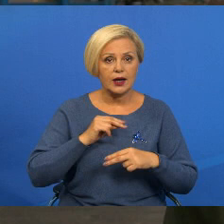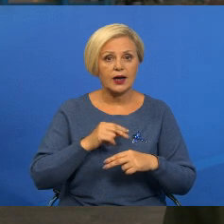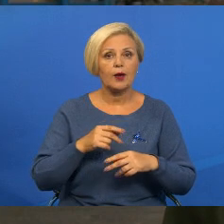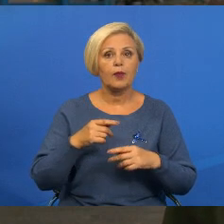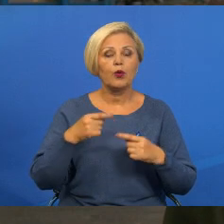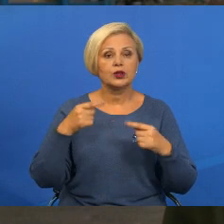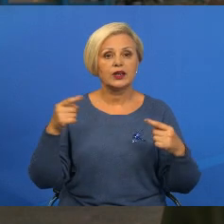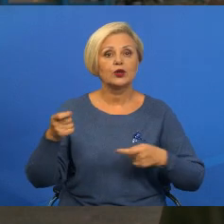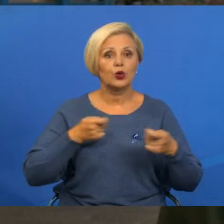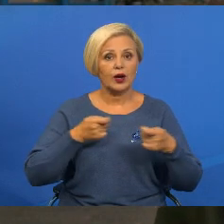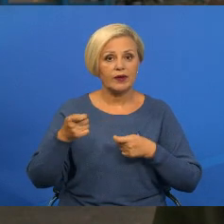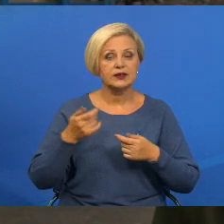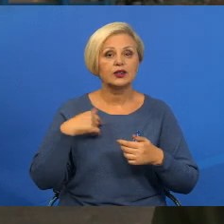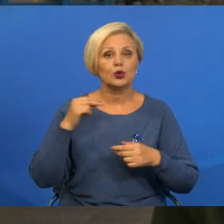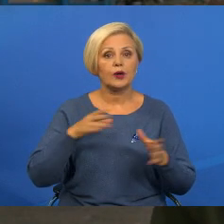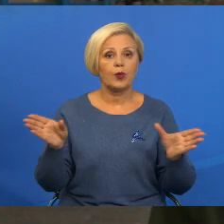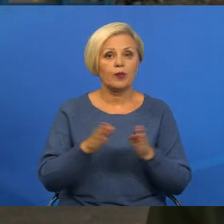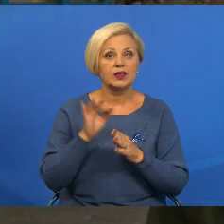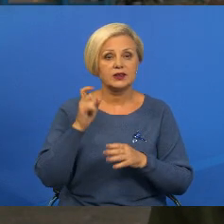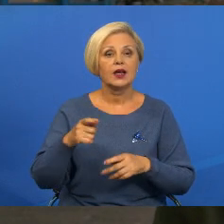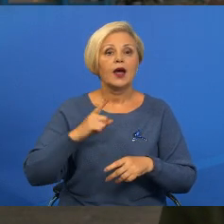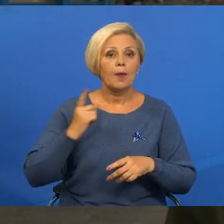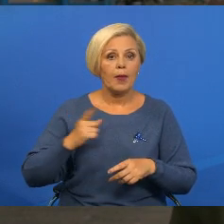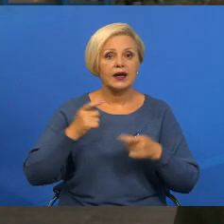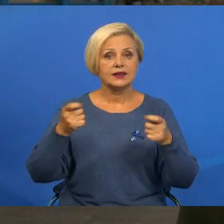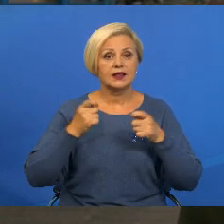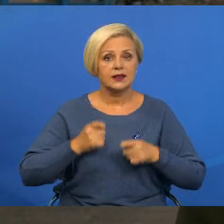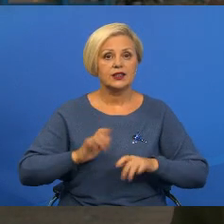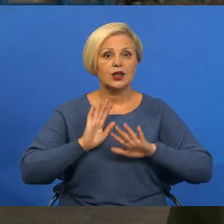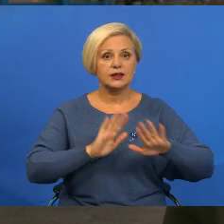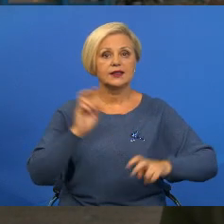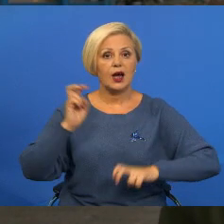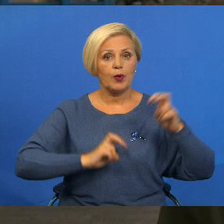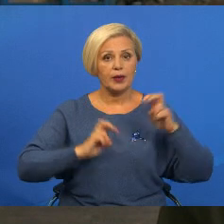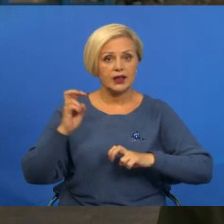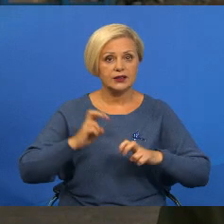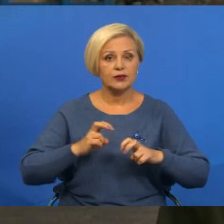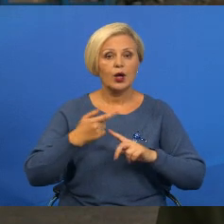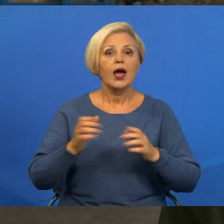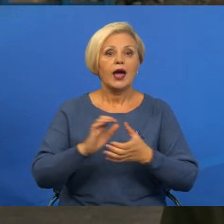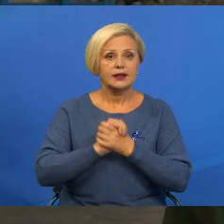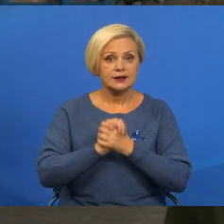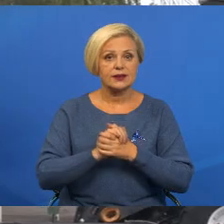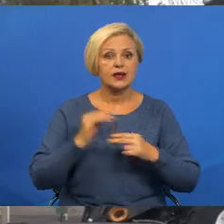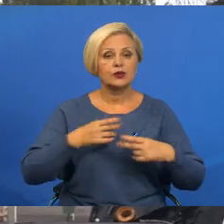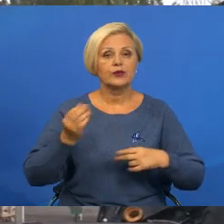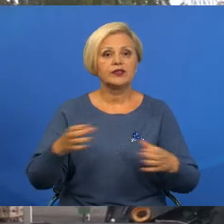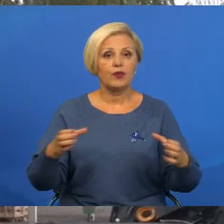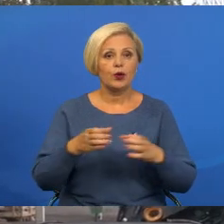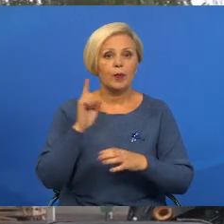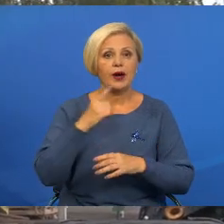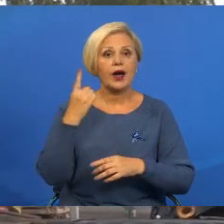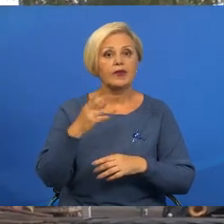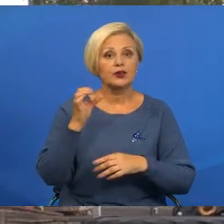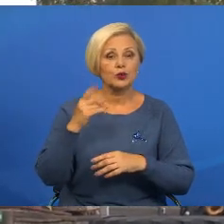руководителей, которые у меня работают в цехе. Мастера, начальники участка, замы по производству. Заслуженная работа всего коллектива. Пакулю одним